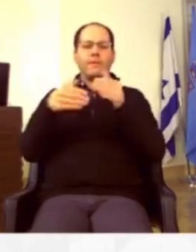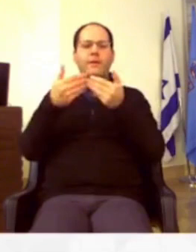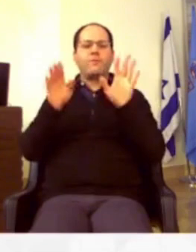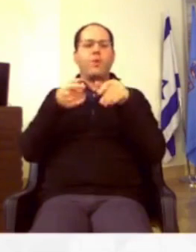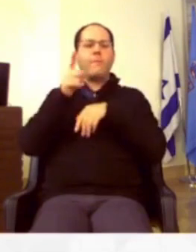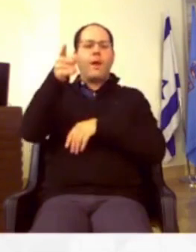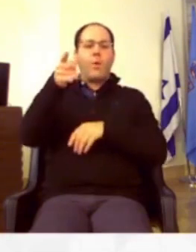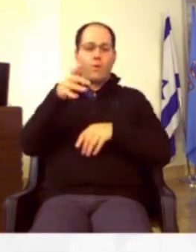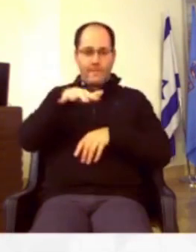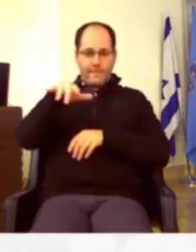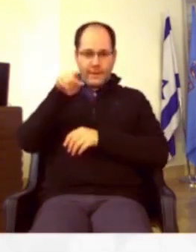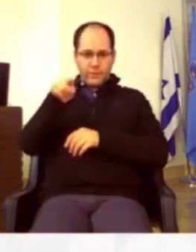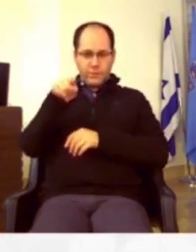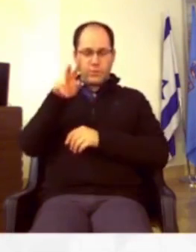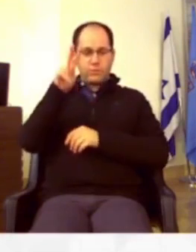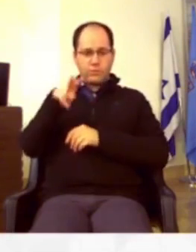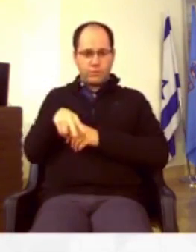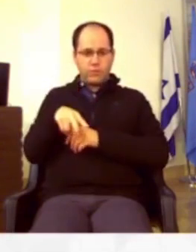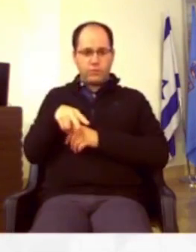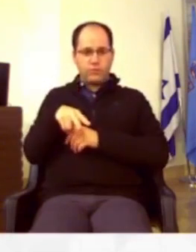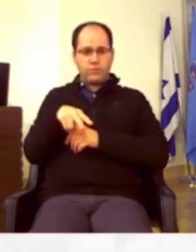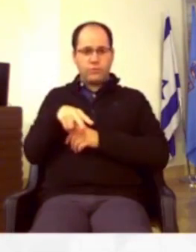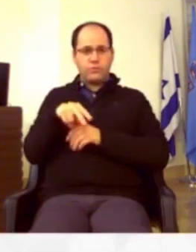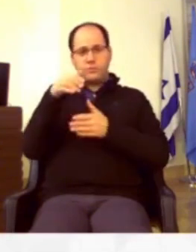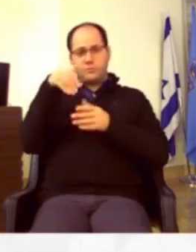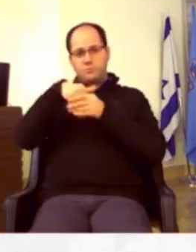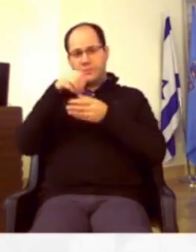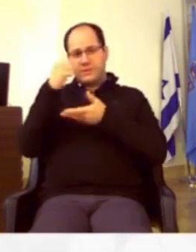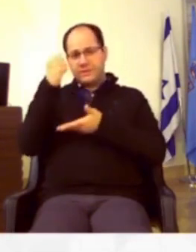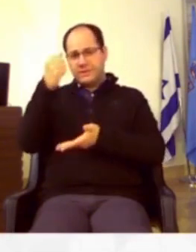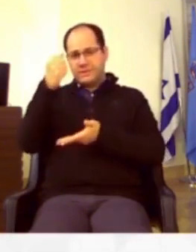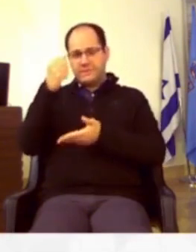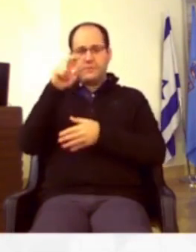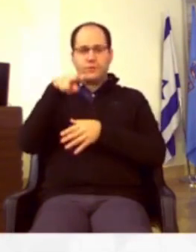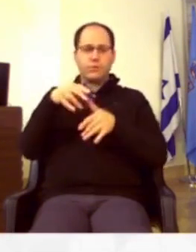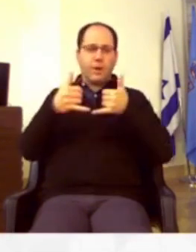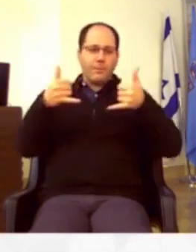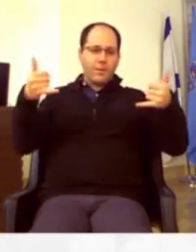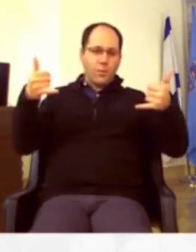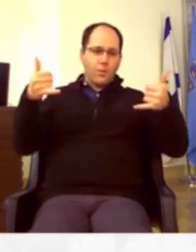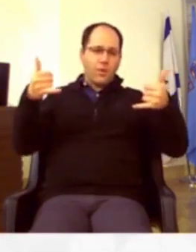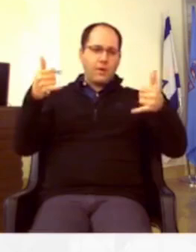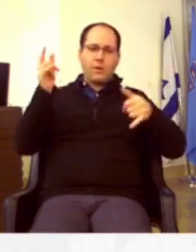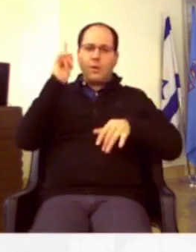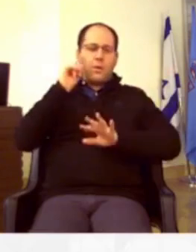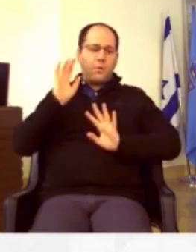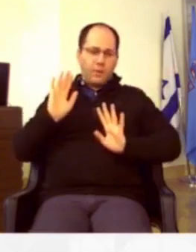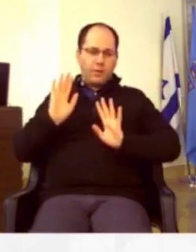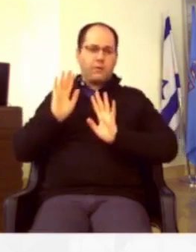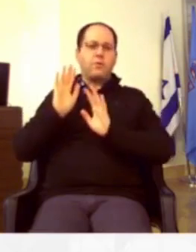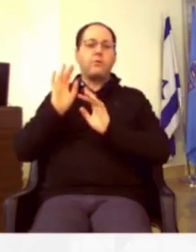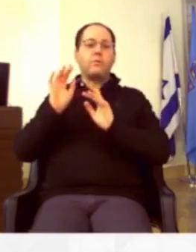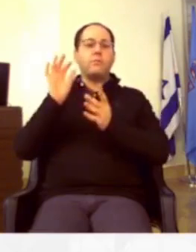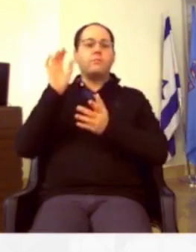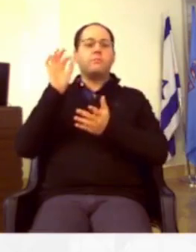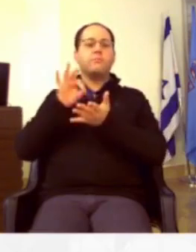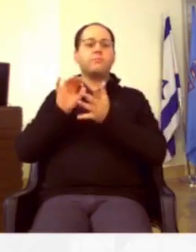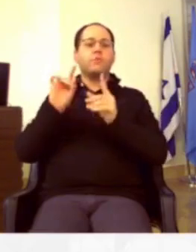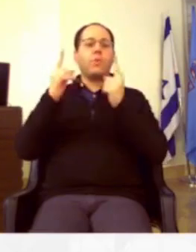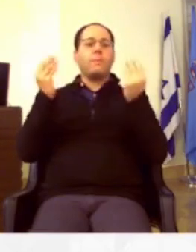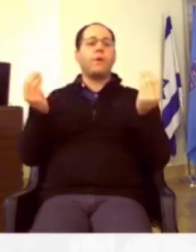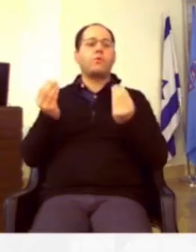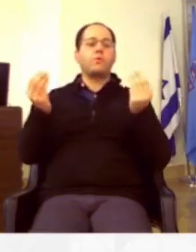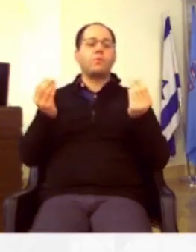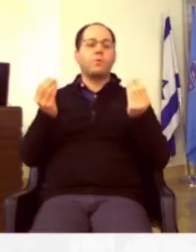מערכת כזו, ונמצאת בתקציב, נמצאת בפיתוח, לא יודע איפה, שברגע שקורה